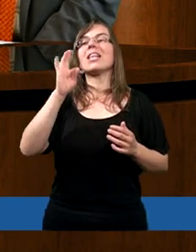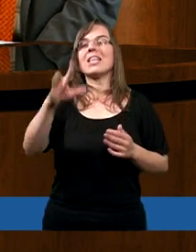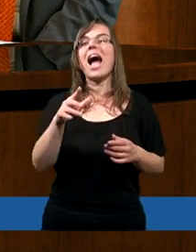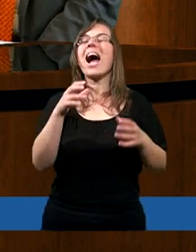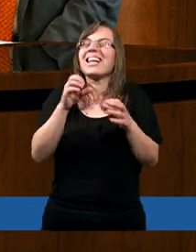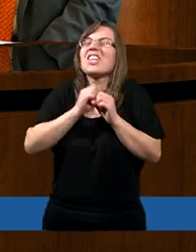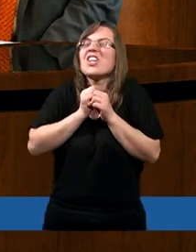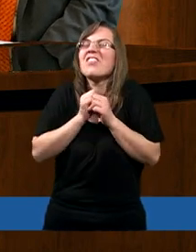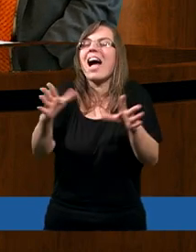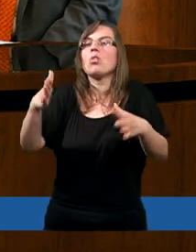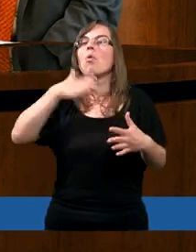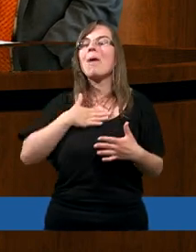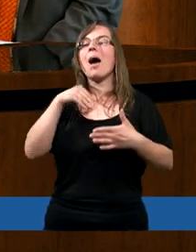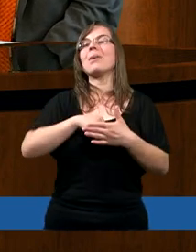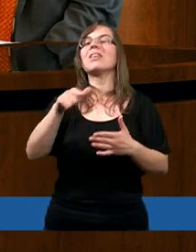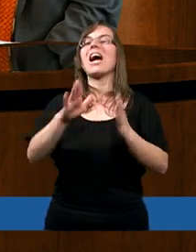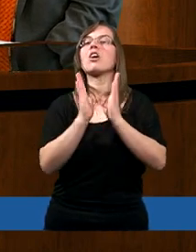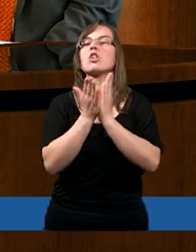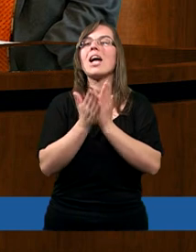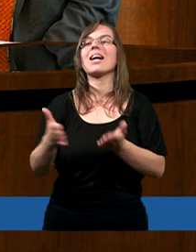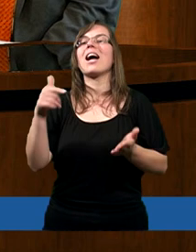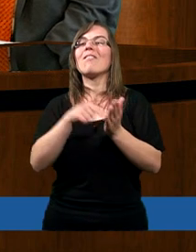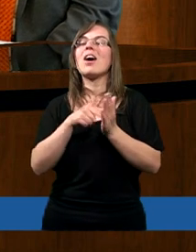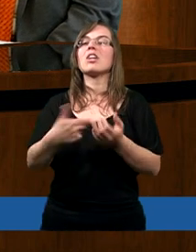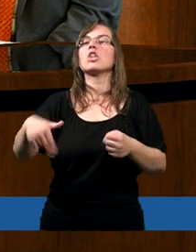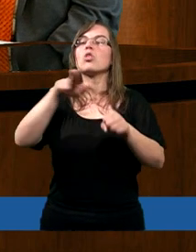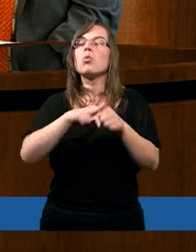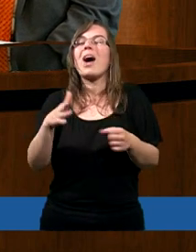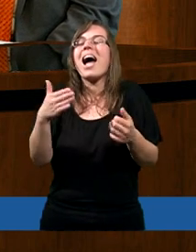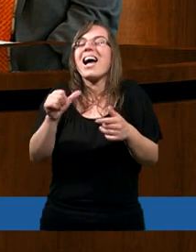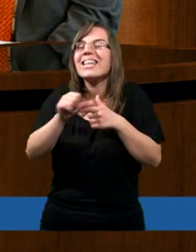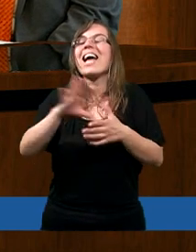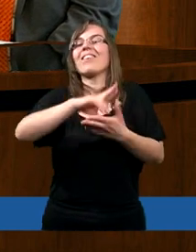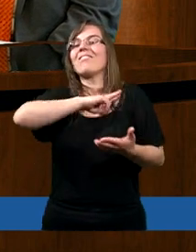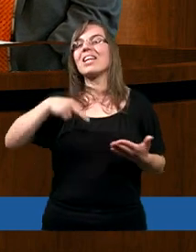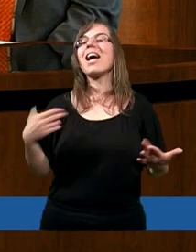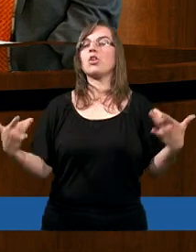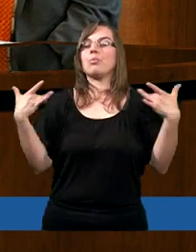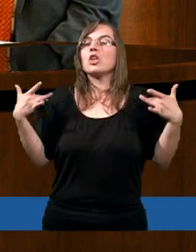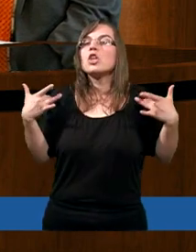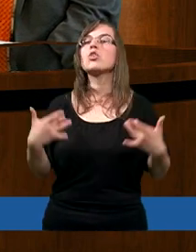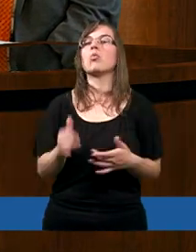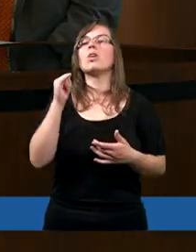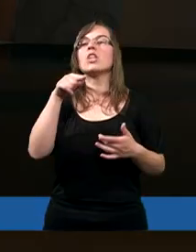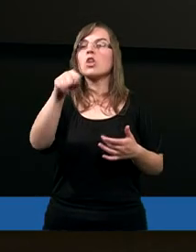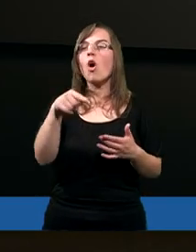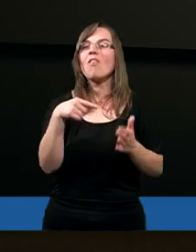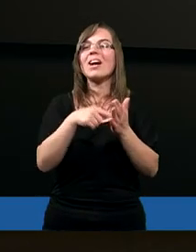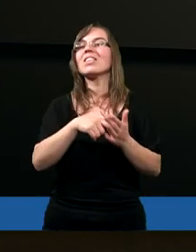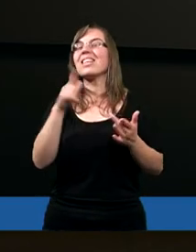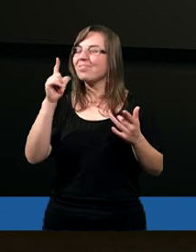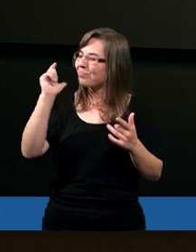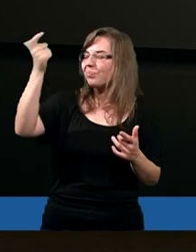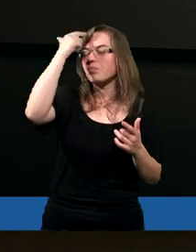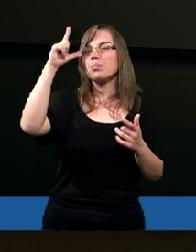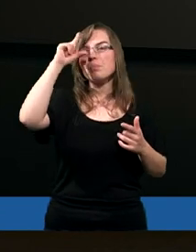właśnie to prawdziwe światło, ta prawdziwa jutrzenka, która jakby oświeca całe nasze życie. I mi się wydaje, że to Piotr